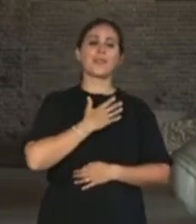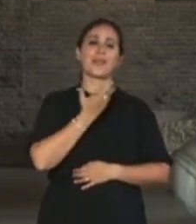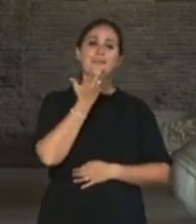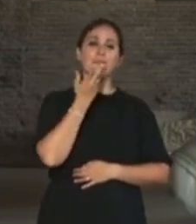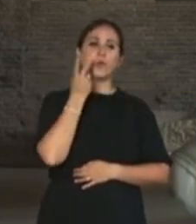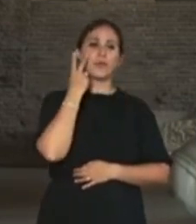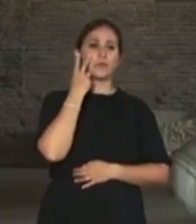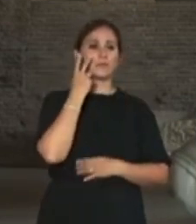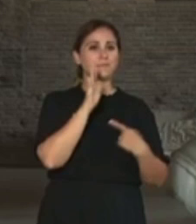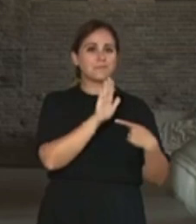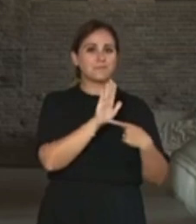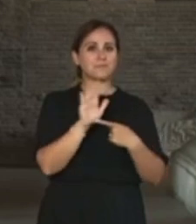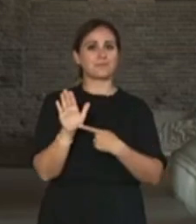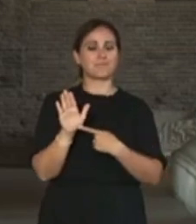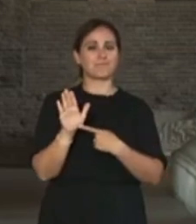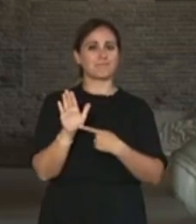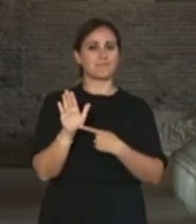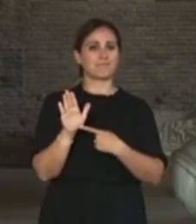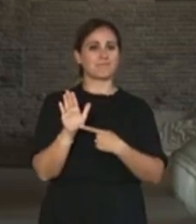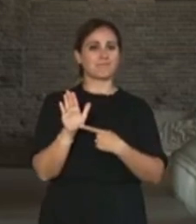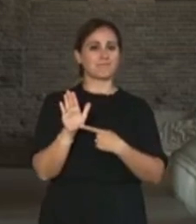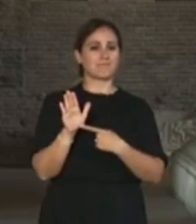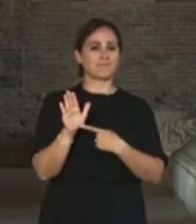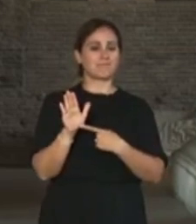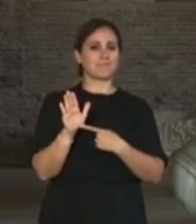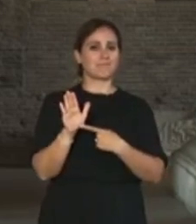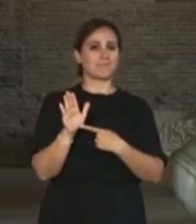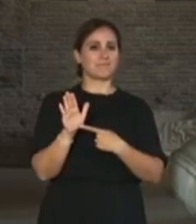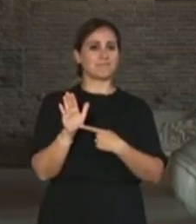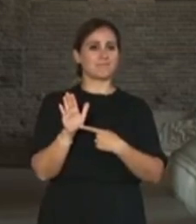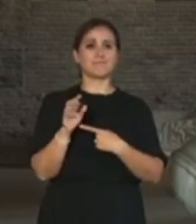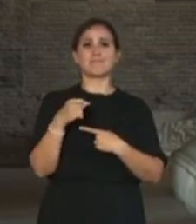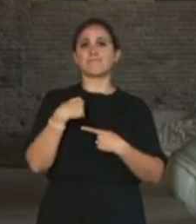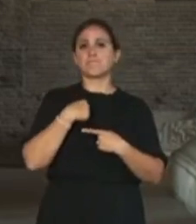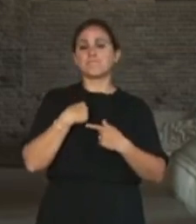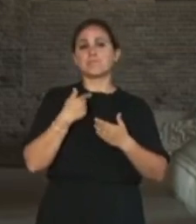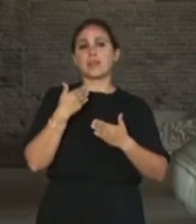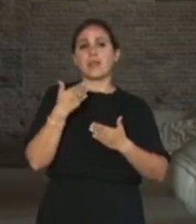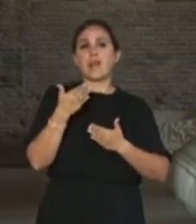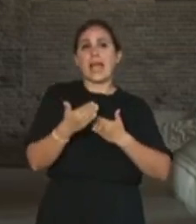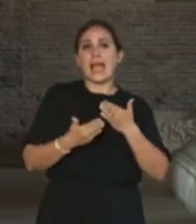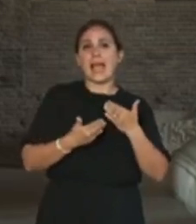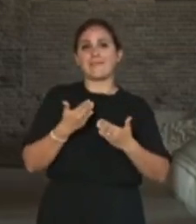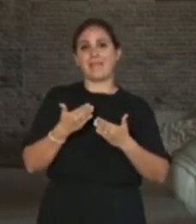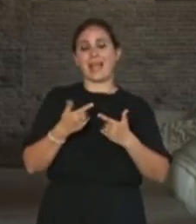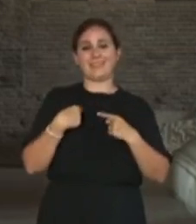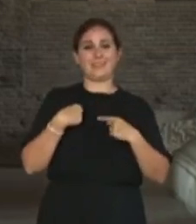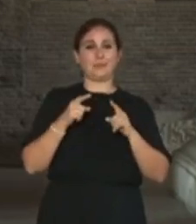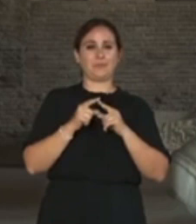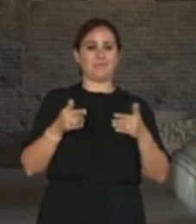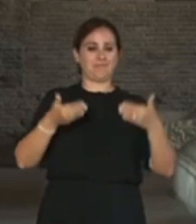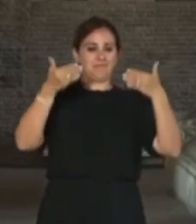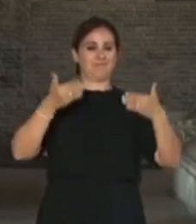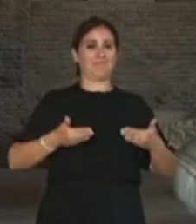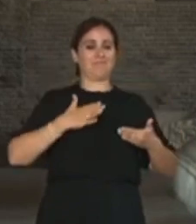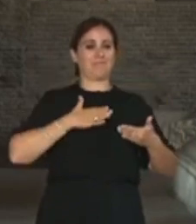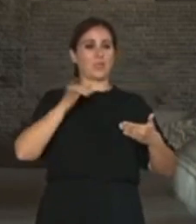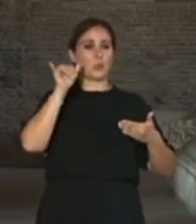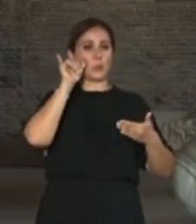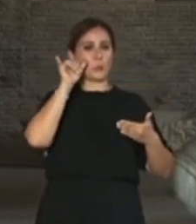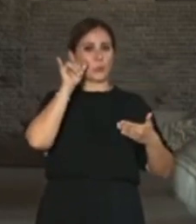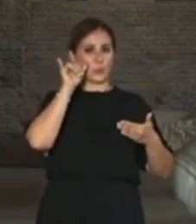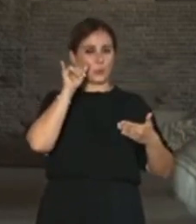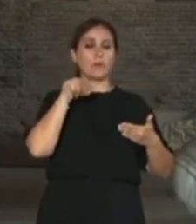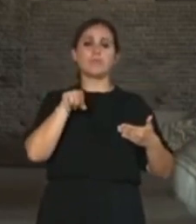quello che io porto avanti sul mio canale YouTube che ho aperto appunto per